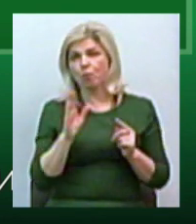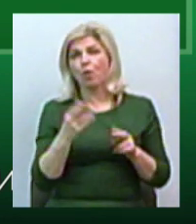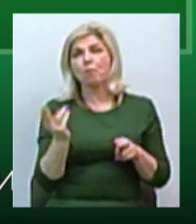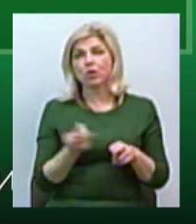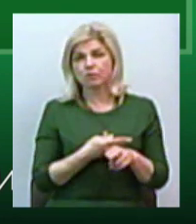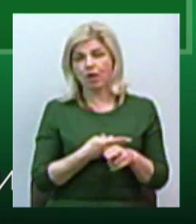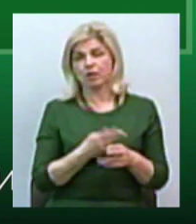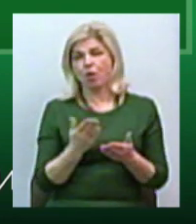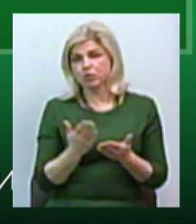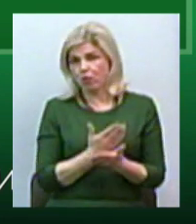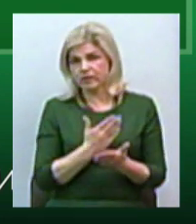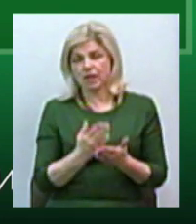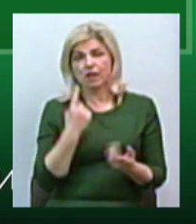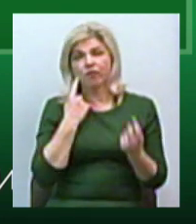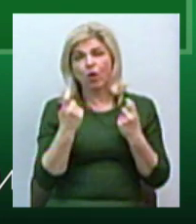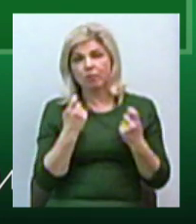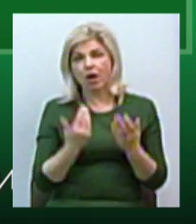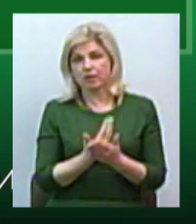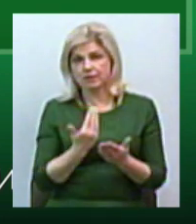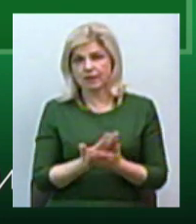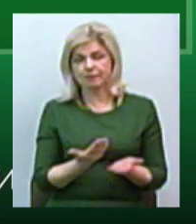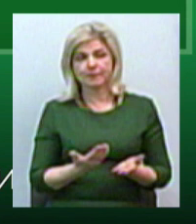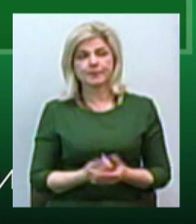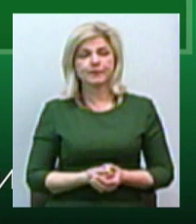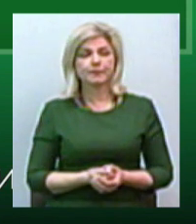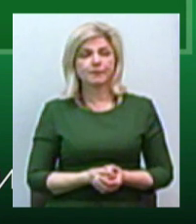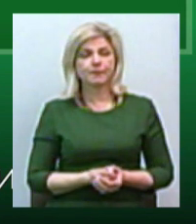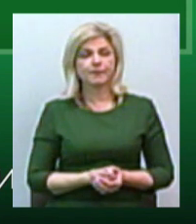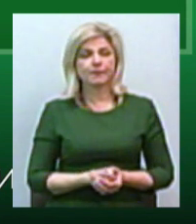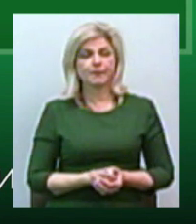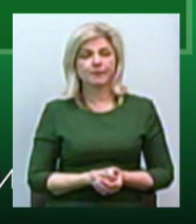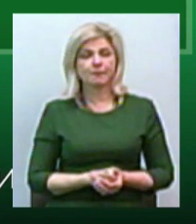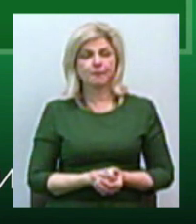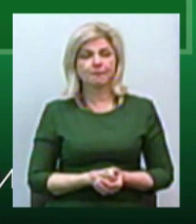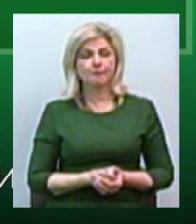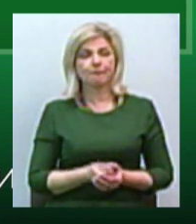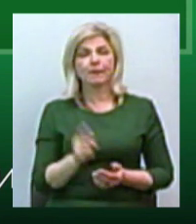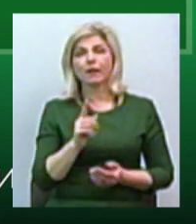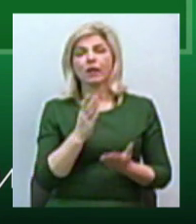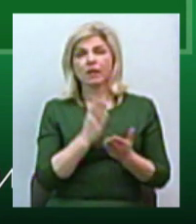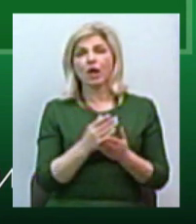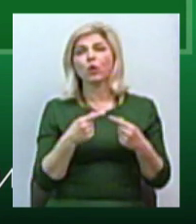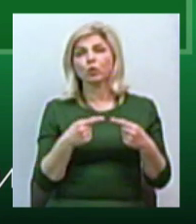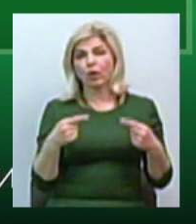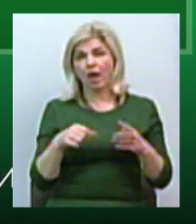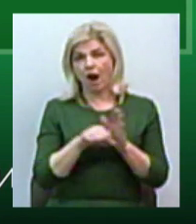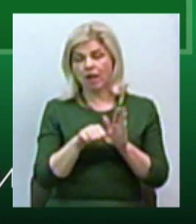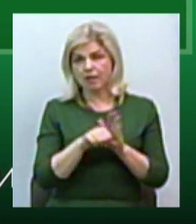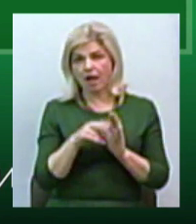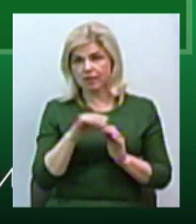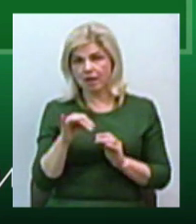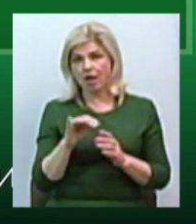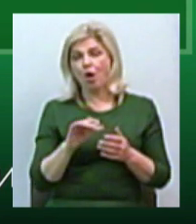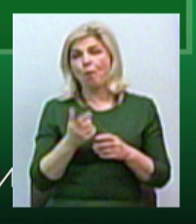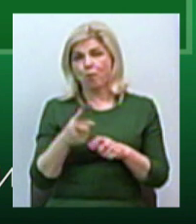отримувати інформацію. А оскільки на тарільці, так званій, висять інші канали, в основному російського мовлення,